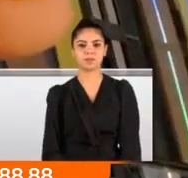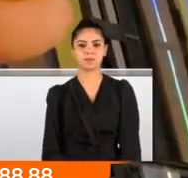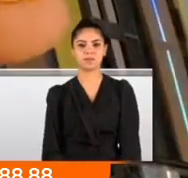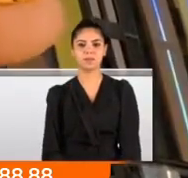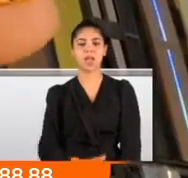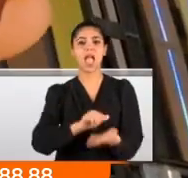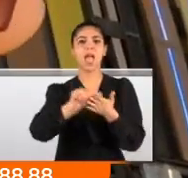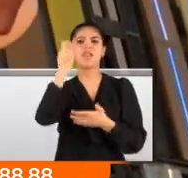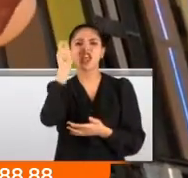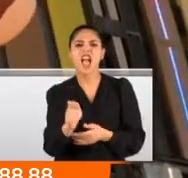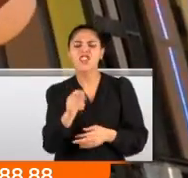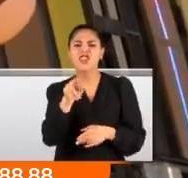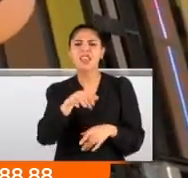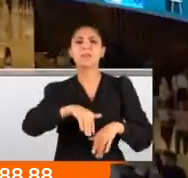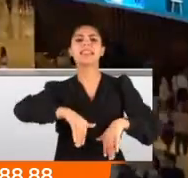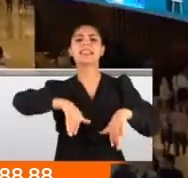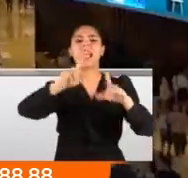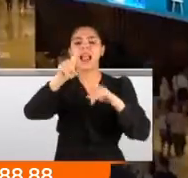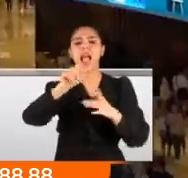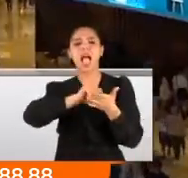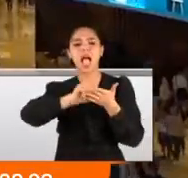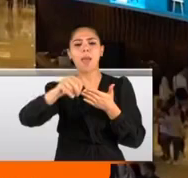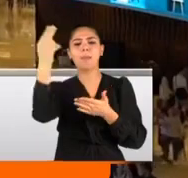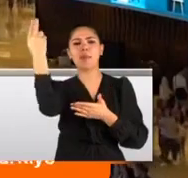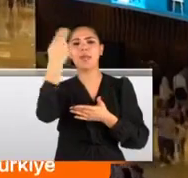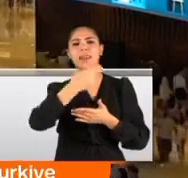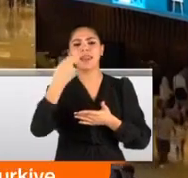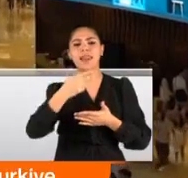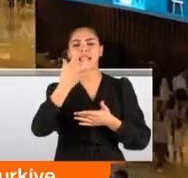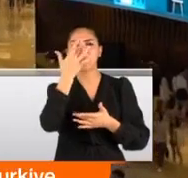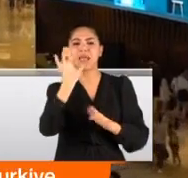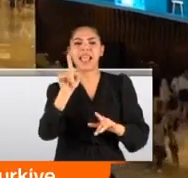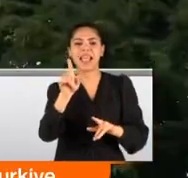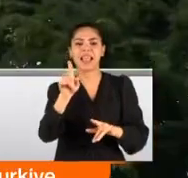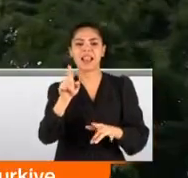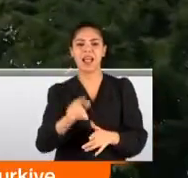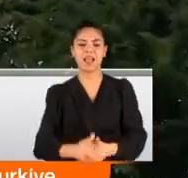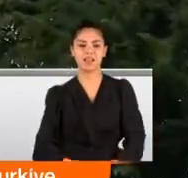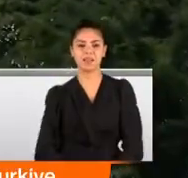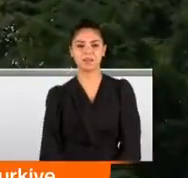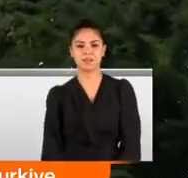Hepsi gerçek gibi ama aslında sadece bir ekran hilesi ya da bakış açısı.